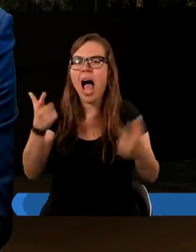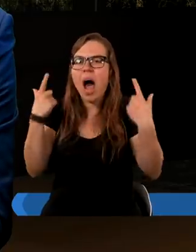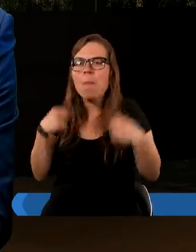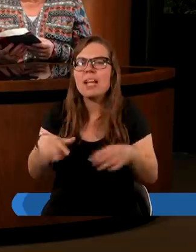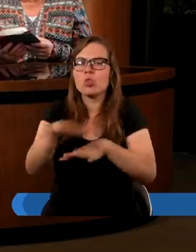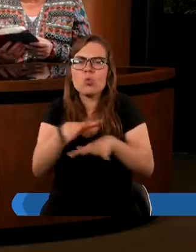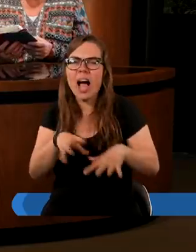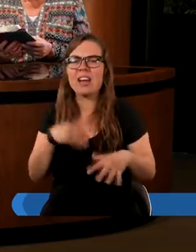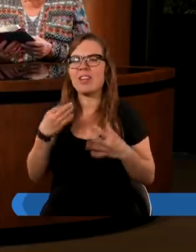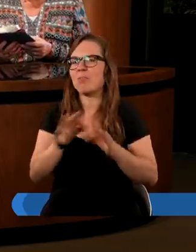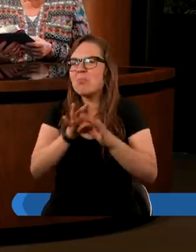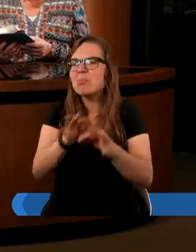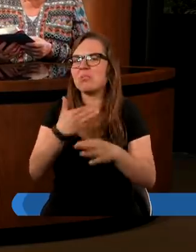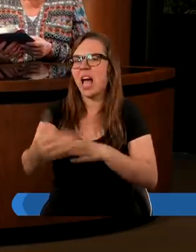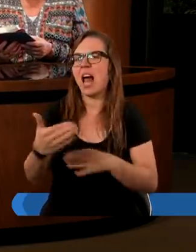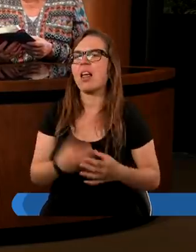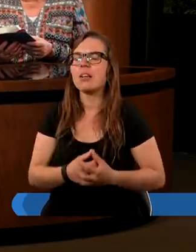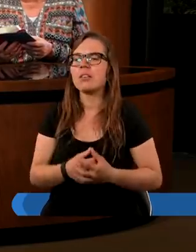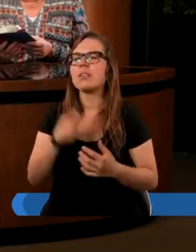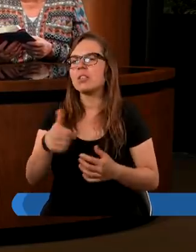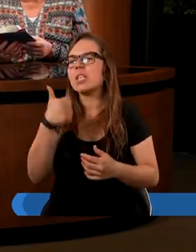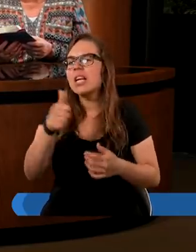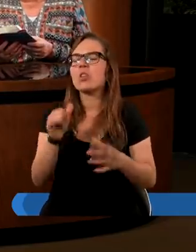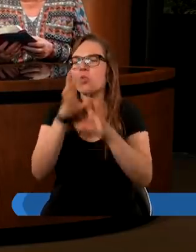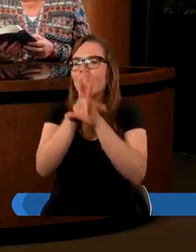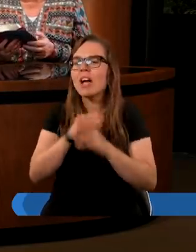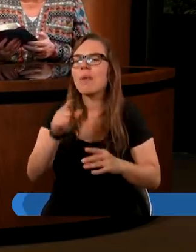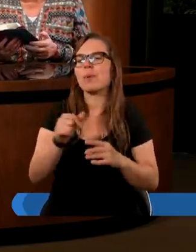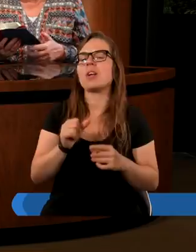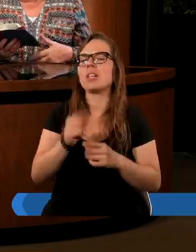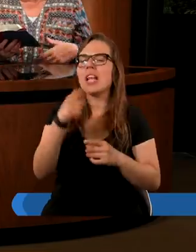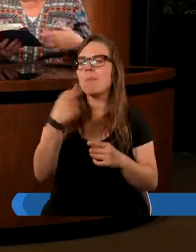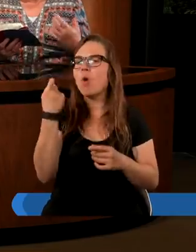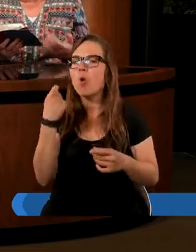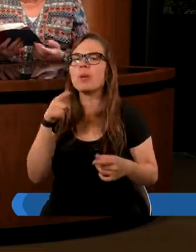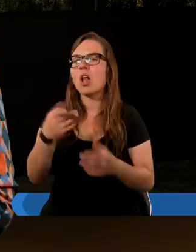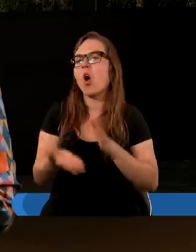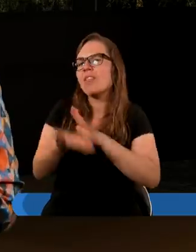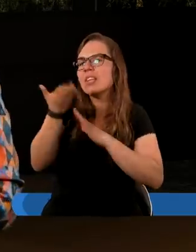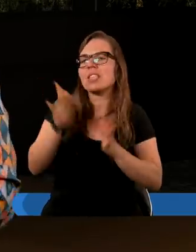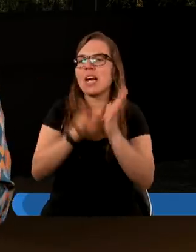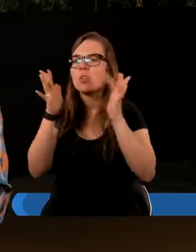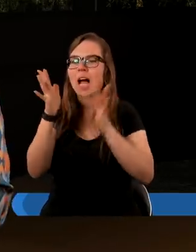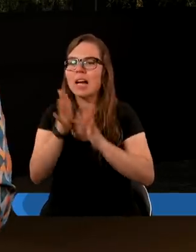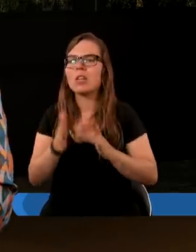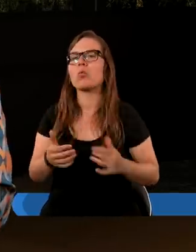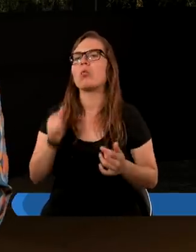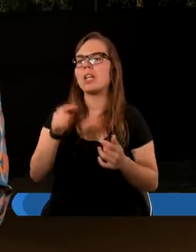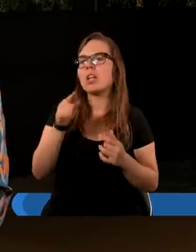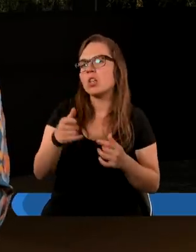tu na ziemię. Mi się jeszcze podoba jedno, że on mnie uwielbi, czyli w tym momencie on wywyższa Jezusa Chrystusa,